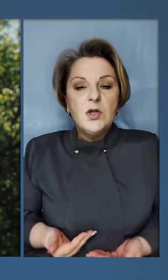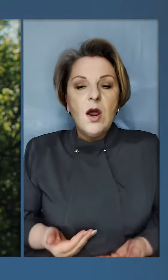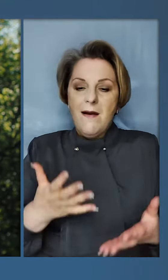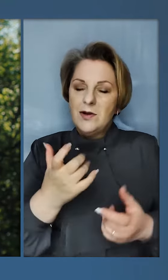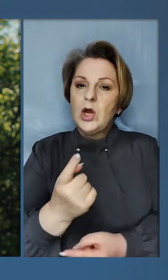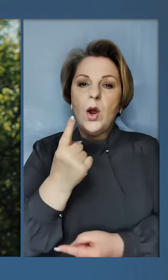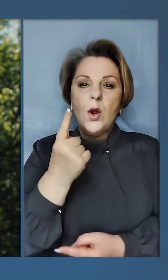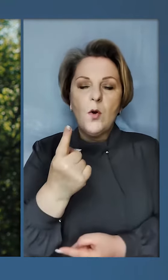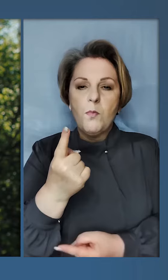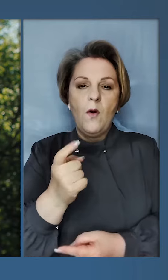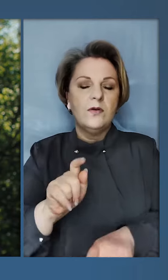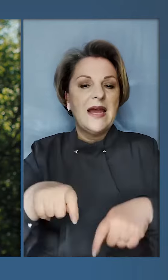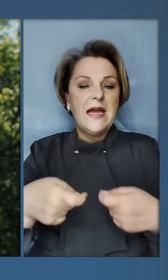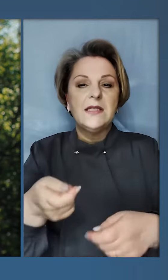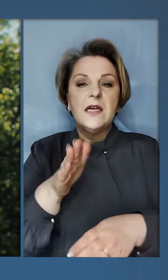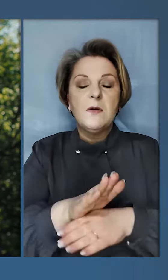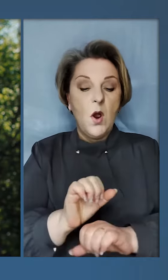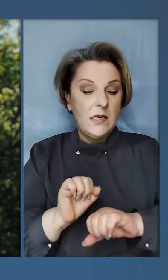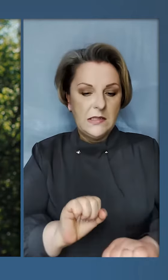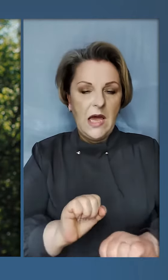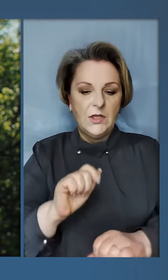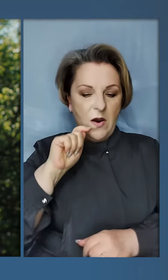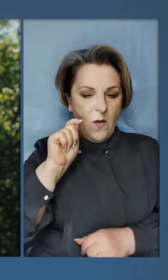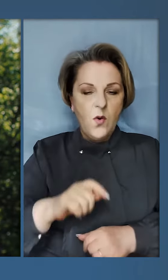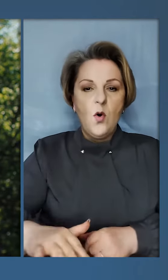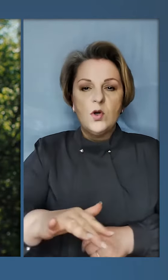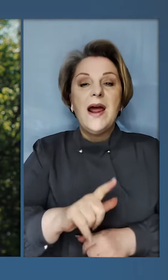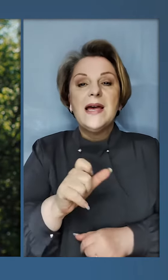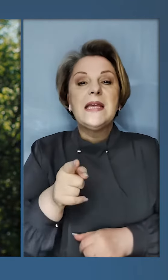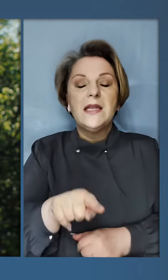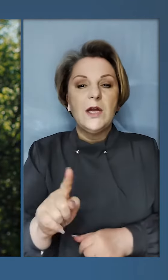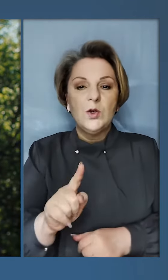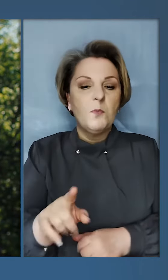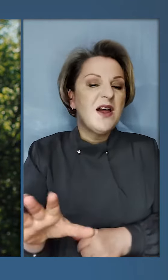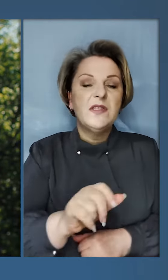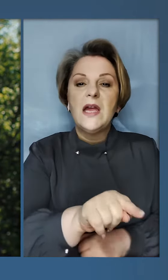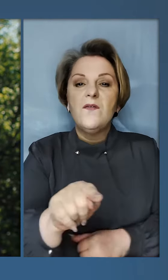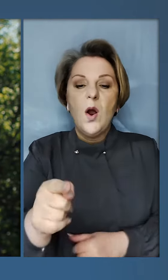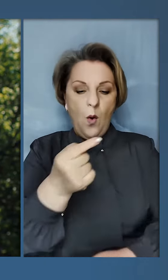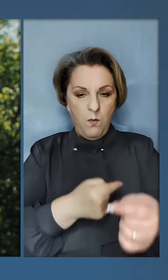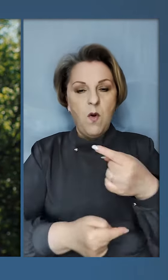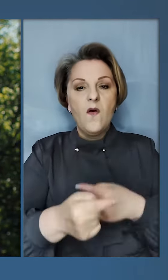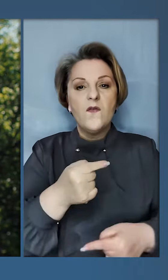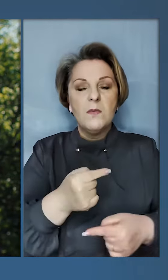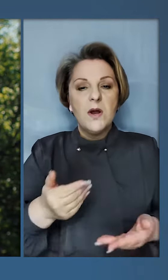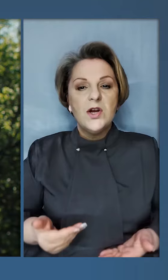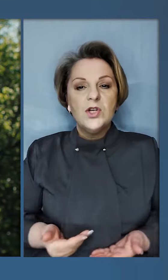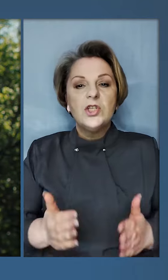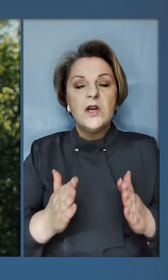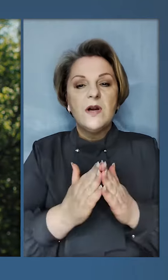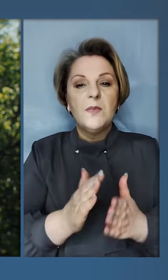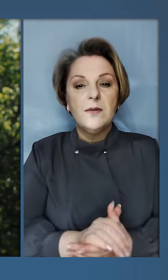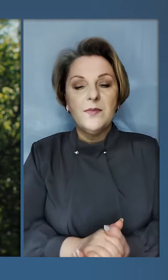житті ще однієї заповіді – захищати Україну. За те, щоб всі вони повертались